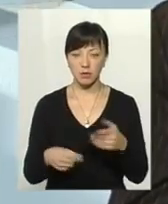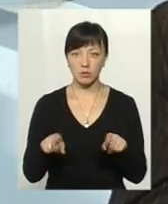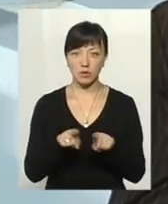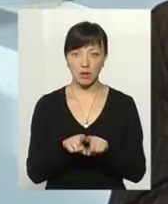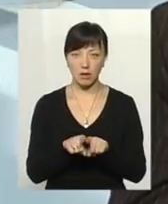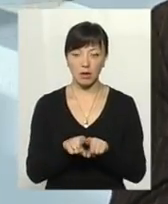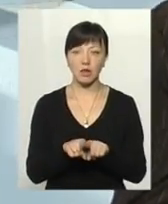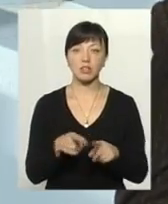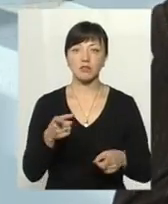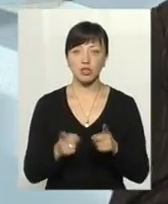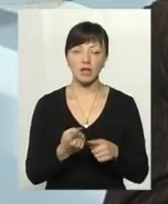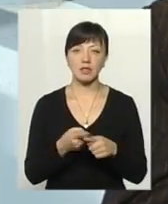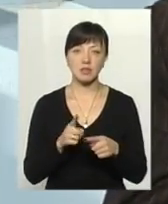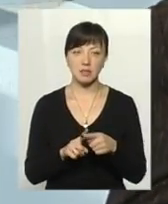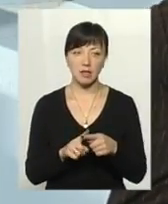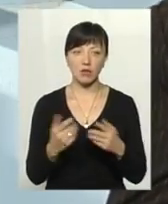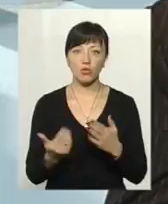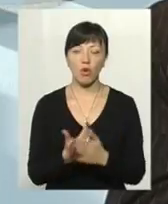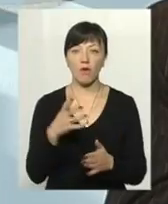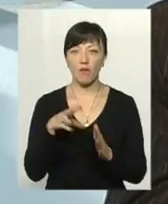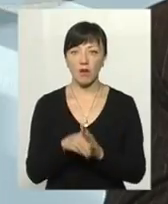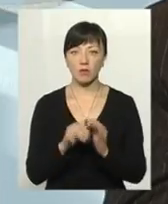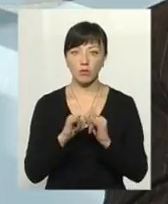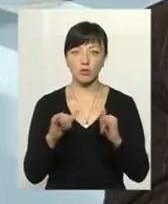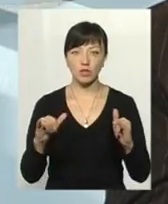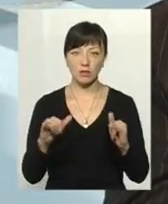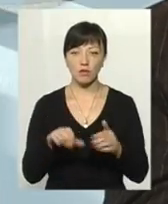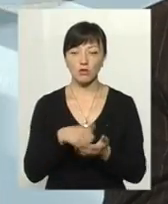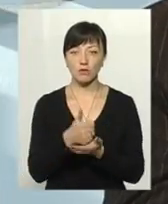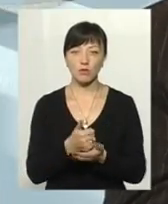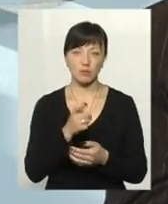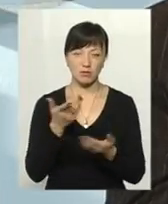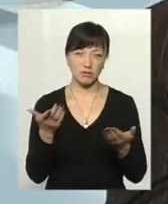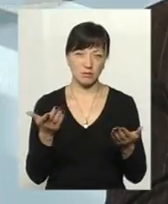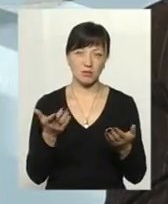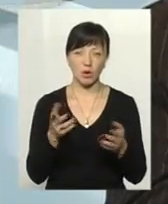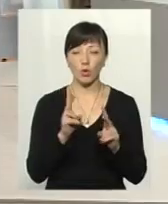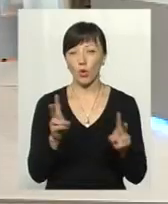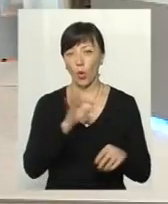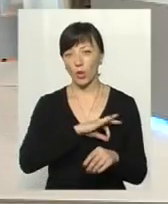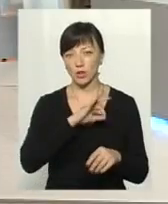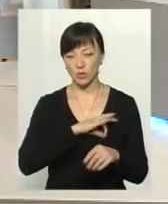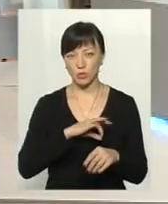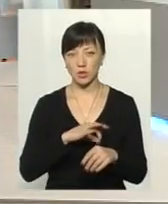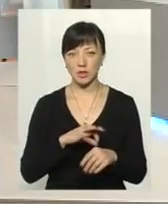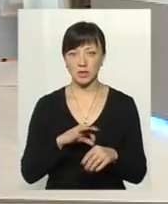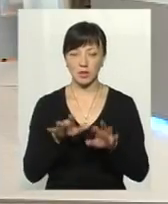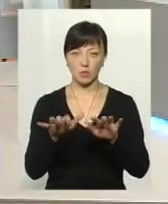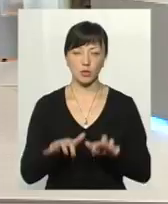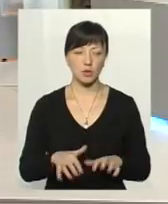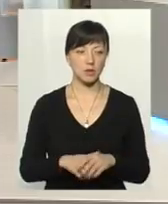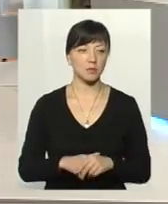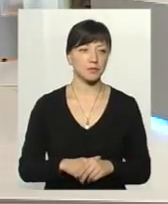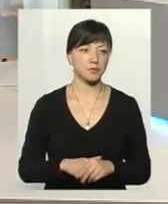То, звичайно, це таке нововведення, воно поширюється в основному для, ну, будемо казати, Тих, хто користується відповідними